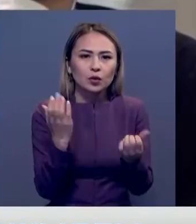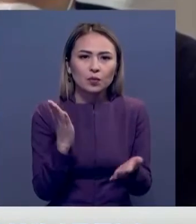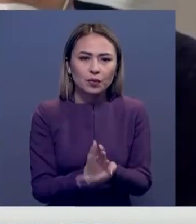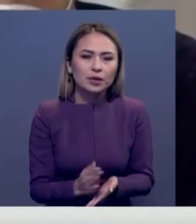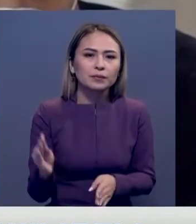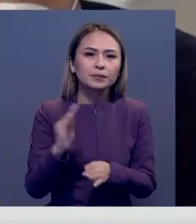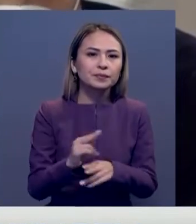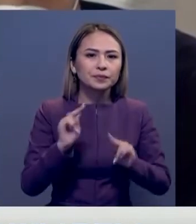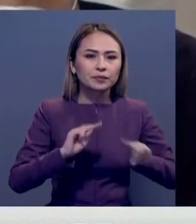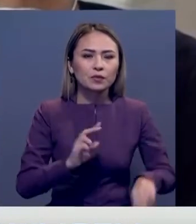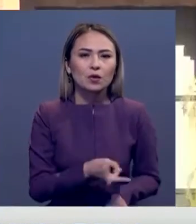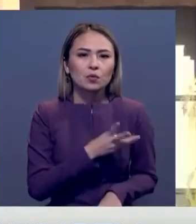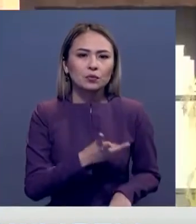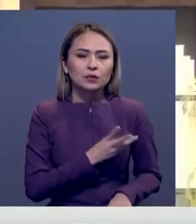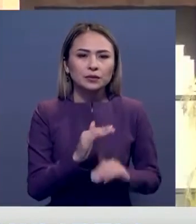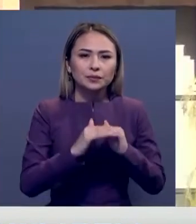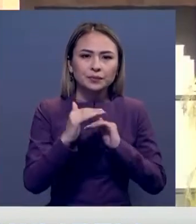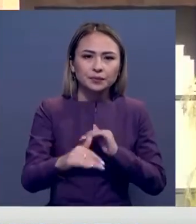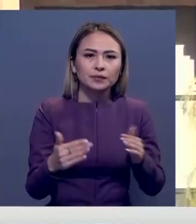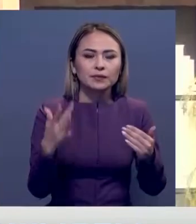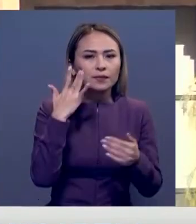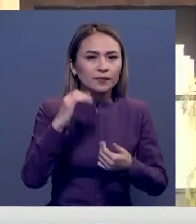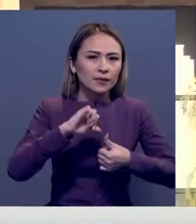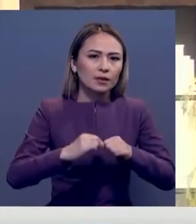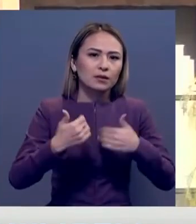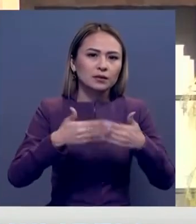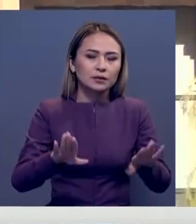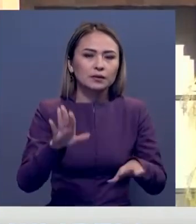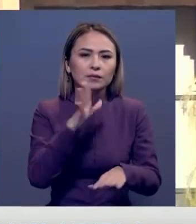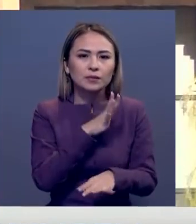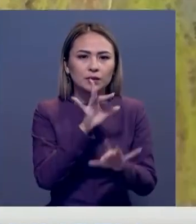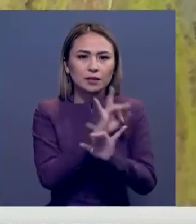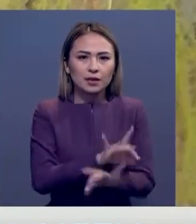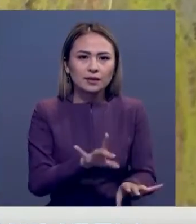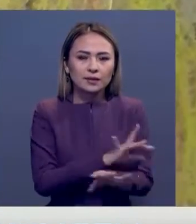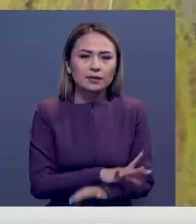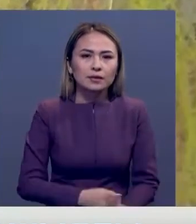келеді. Білім ауыға құштар отандастарымыз үшін есігі әрдайым ашық екенін дайтады.